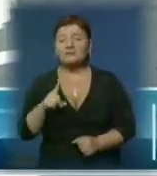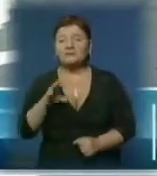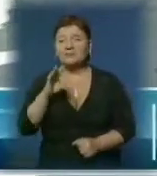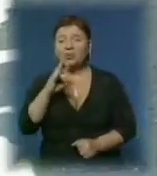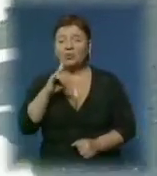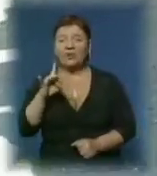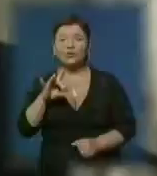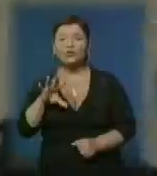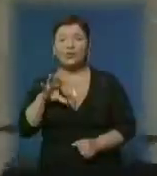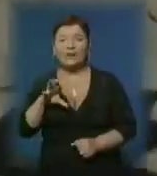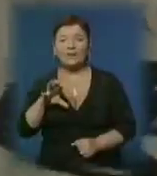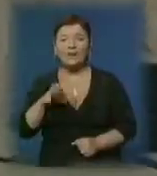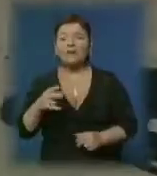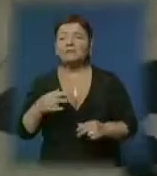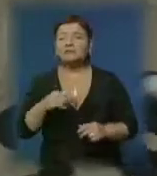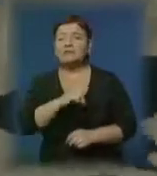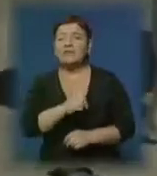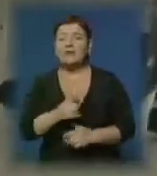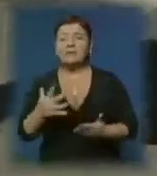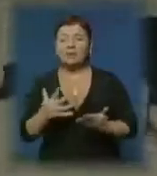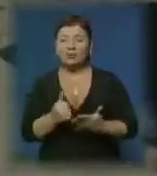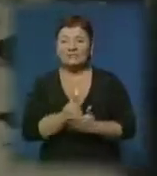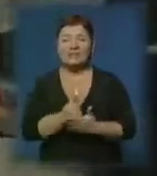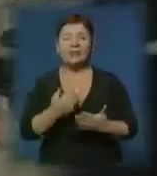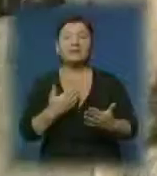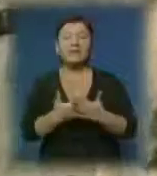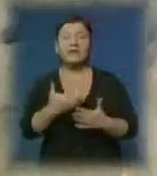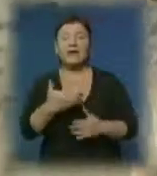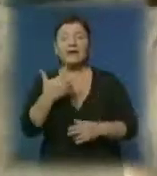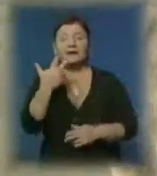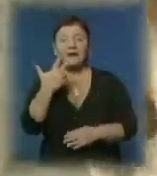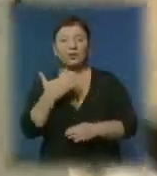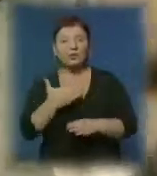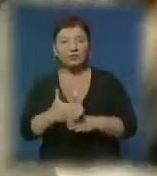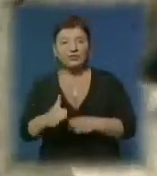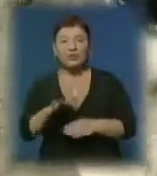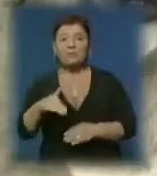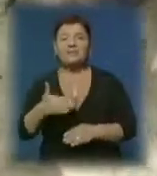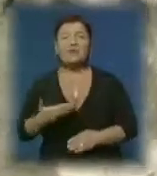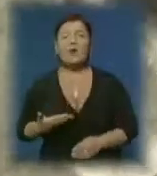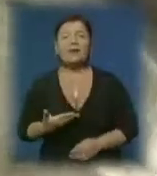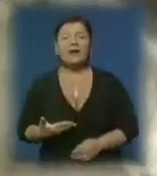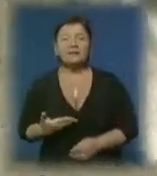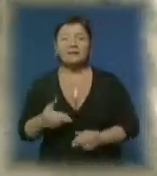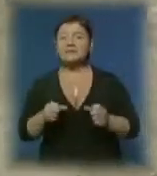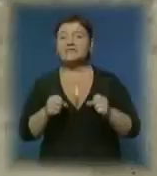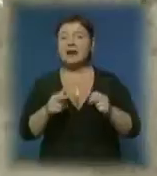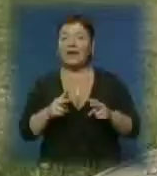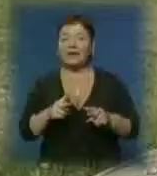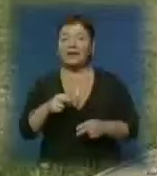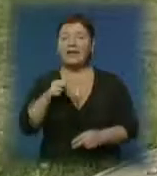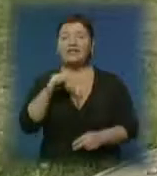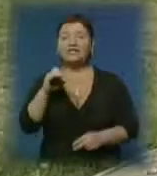Із тисячі тварин спільними зусиллями вдалося стерилізувати лише третину. Після операції тварини отримали спеціальні чіпи.